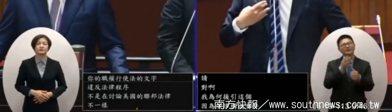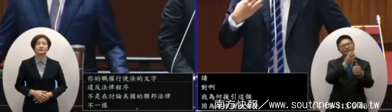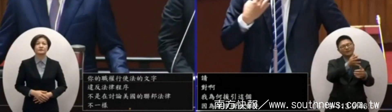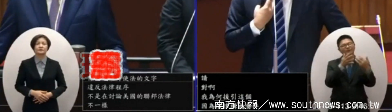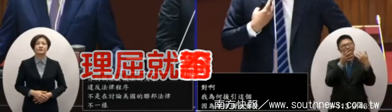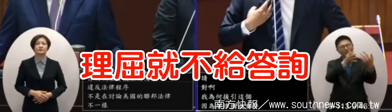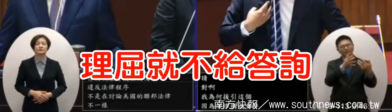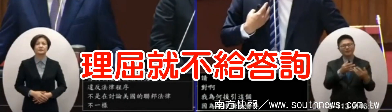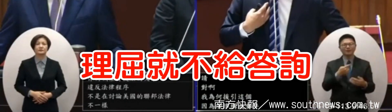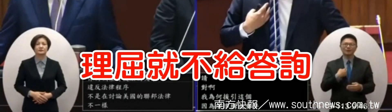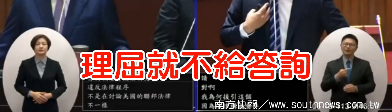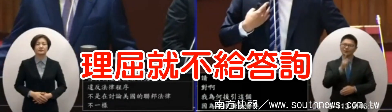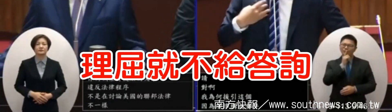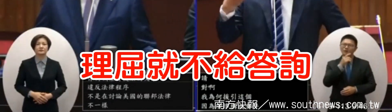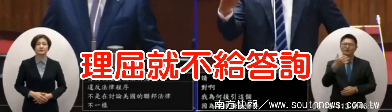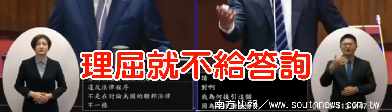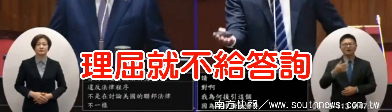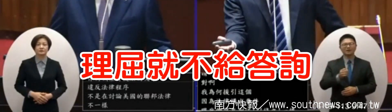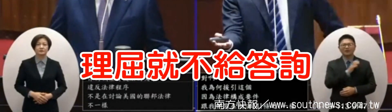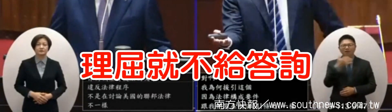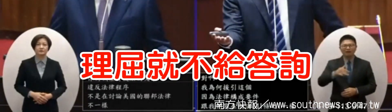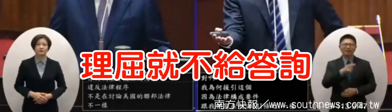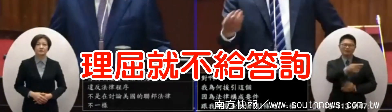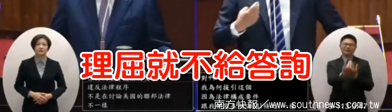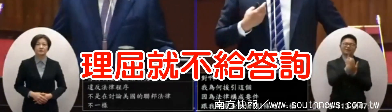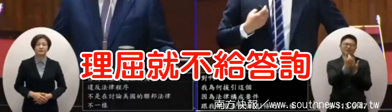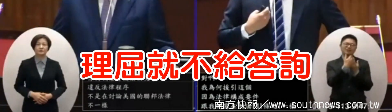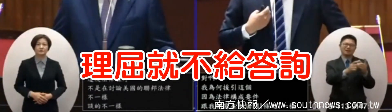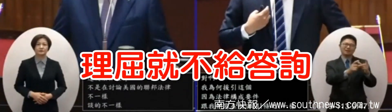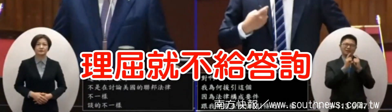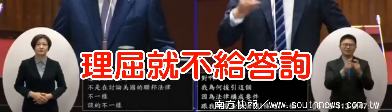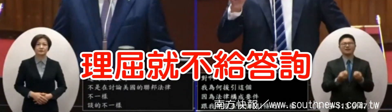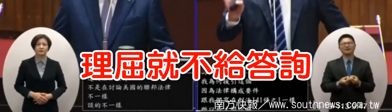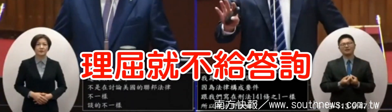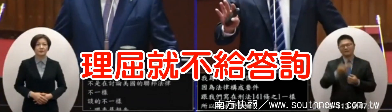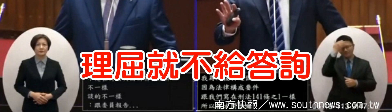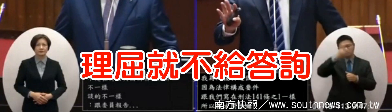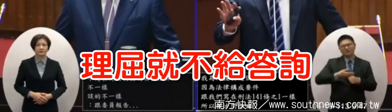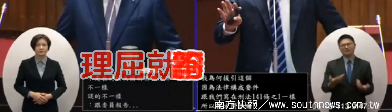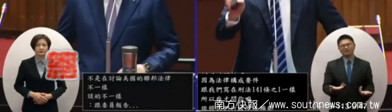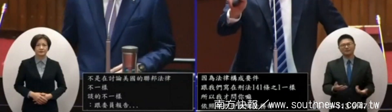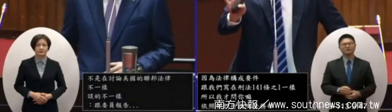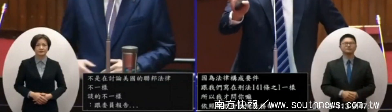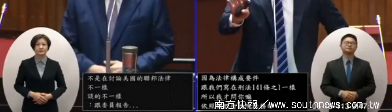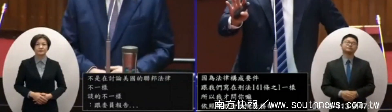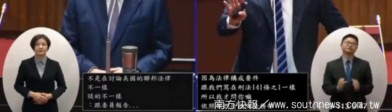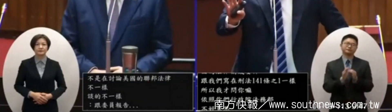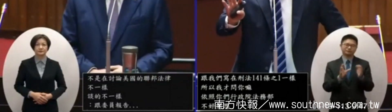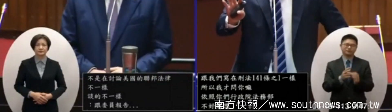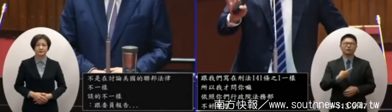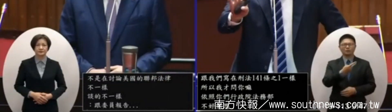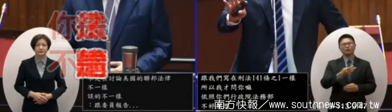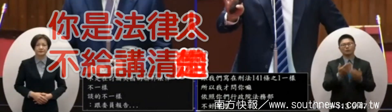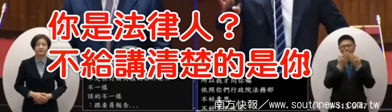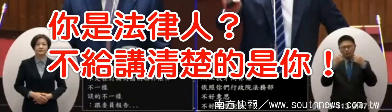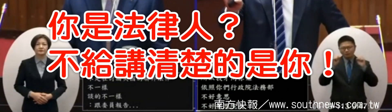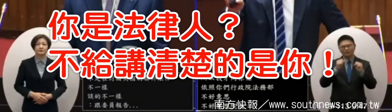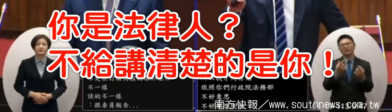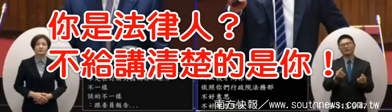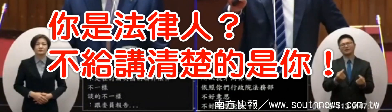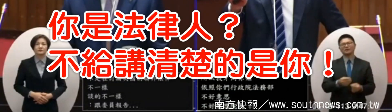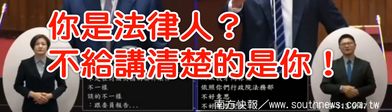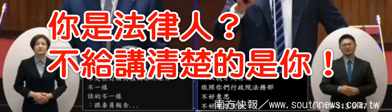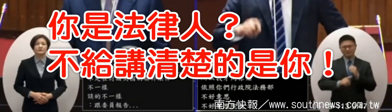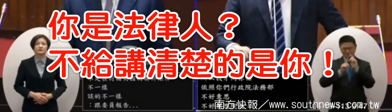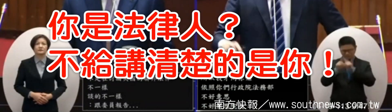詢下去我問題都還沒有講完部長就要插嘴干擾我的質詢沒有關係啊我們都是法律人依法論法